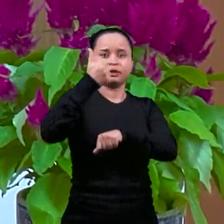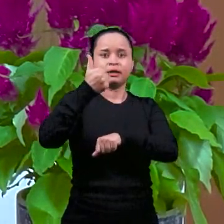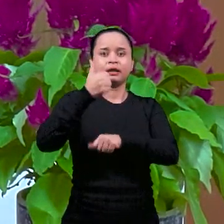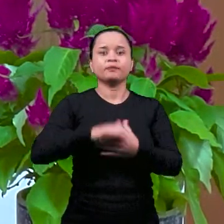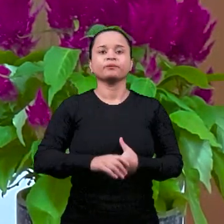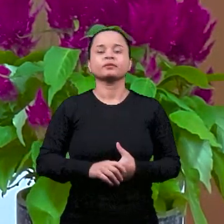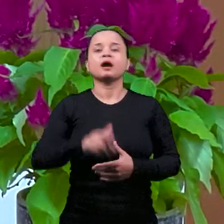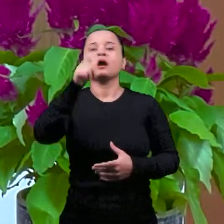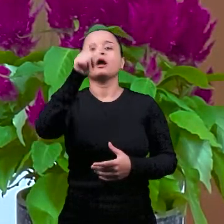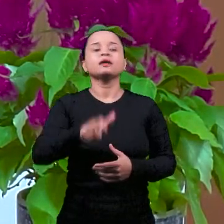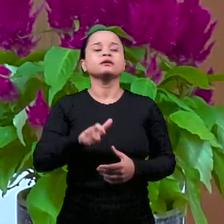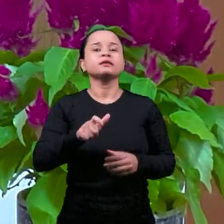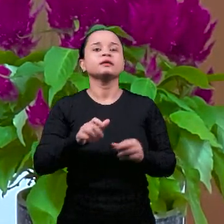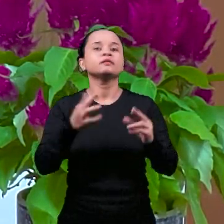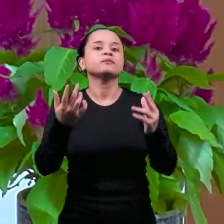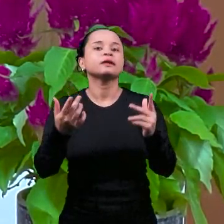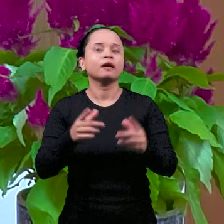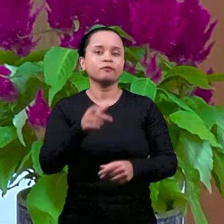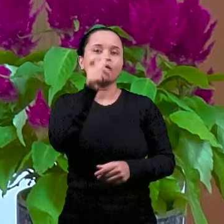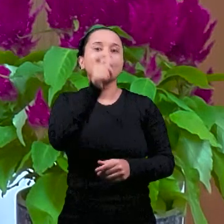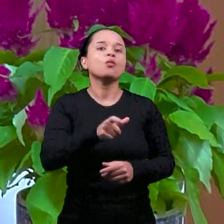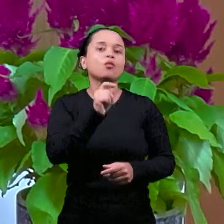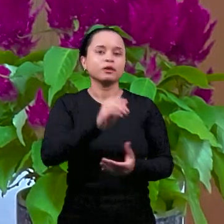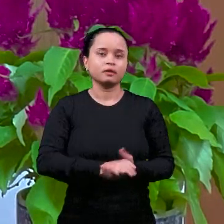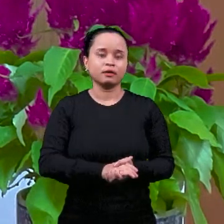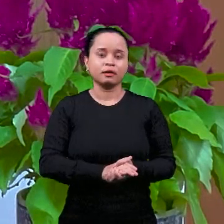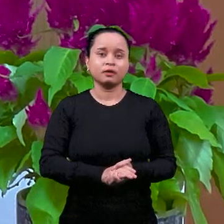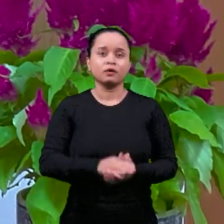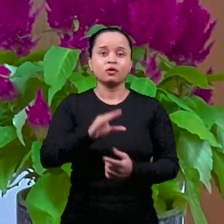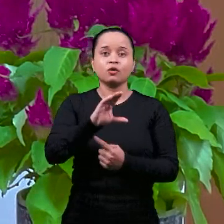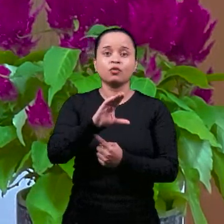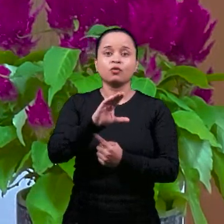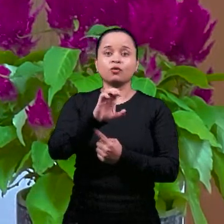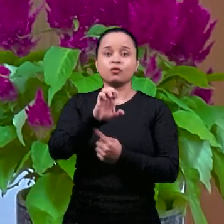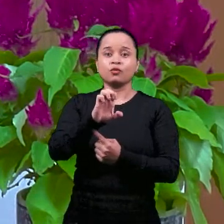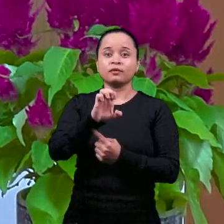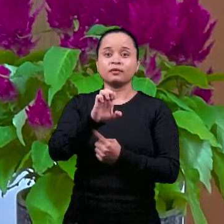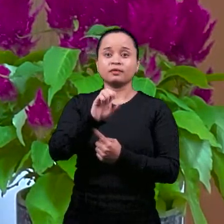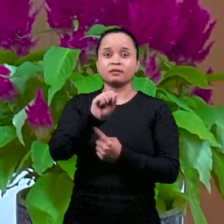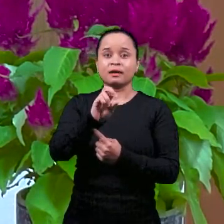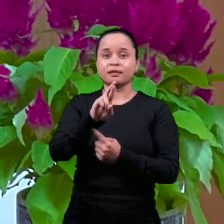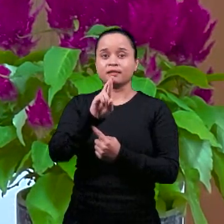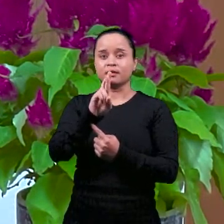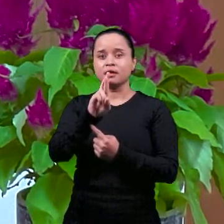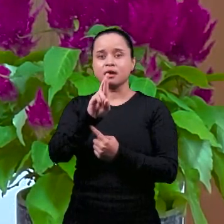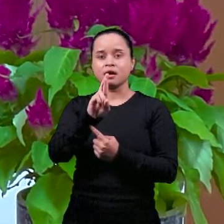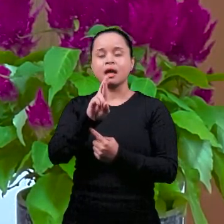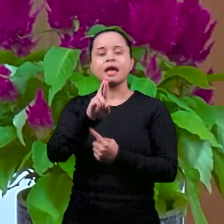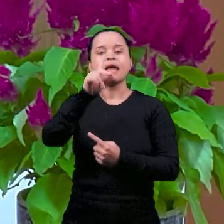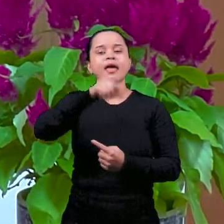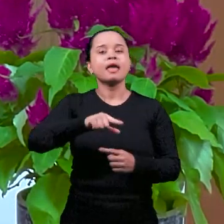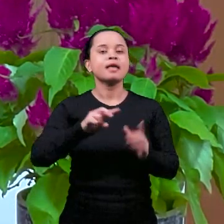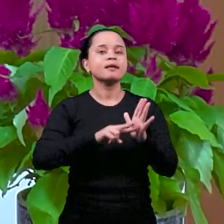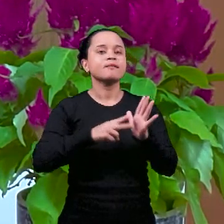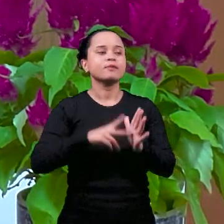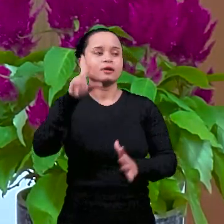Они пытались сказать, что Цезарь был Богом, поэтому его звали Августом.